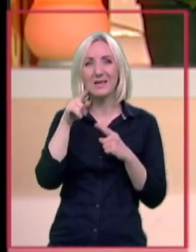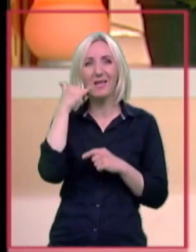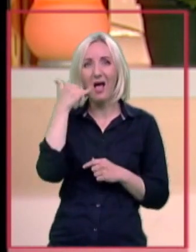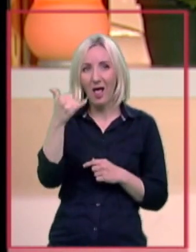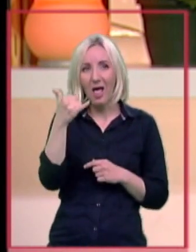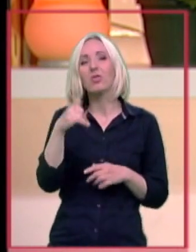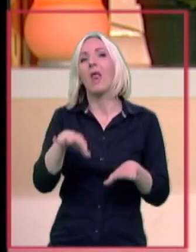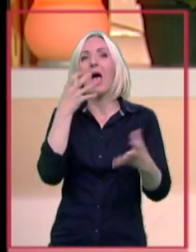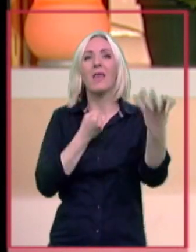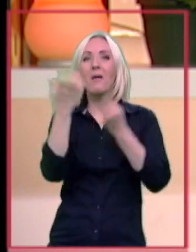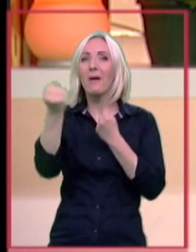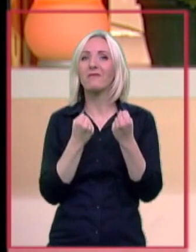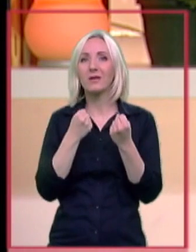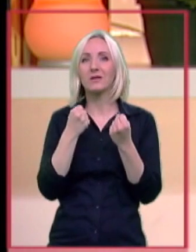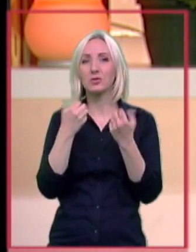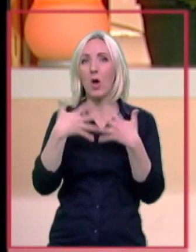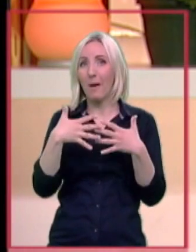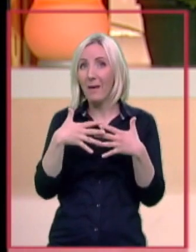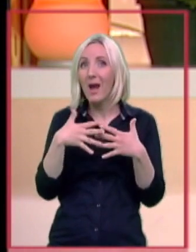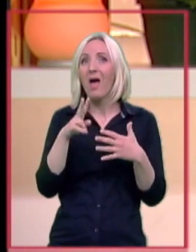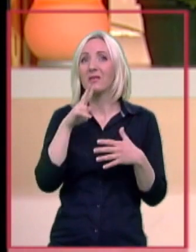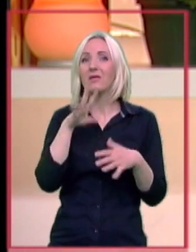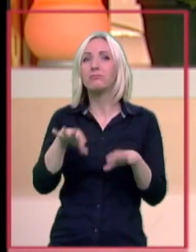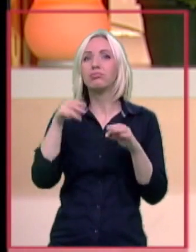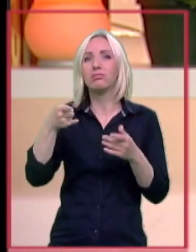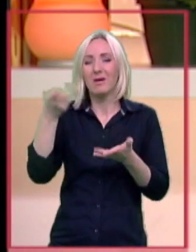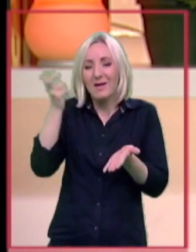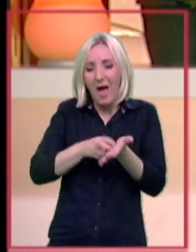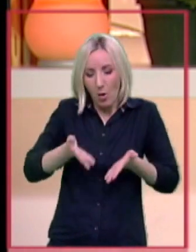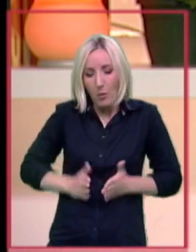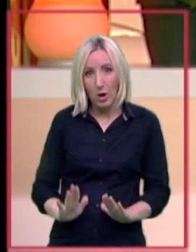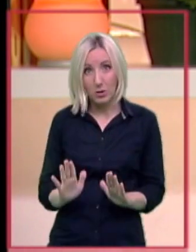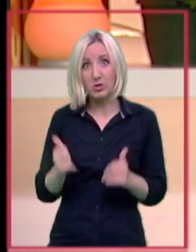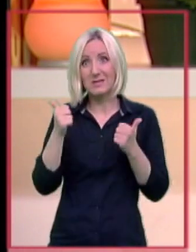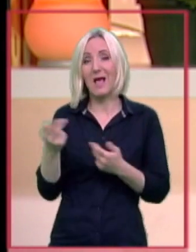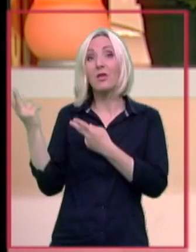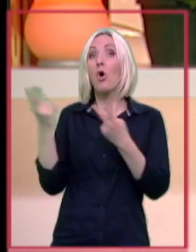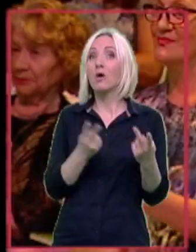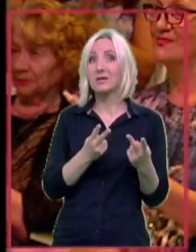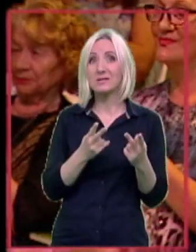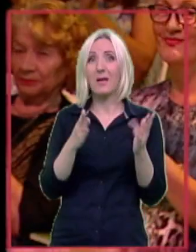već u porodilištu. U gosti nam dolazi Marija Trpković, Oljina i Ivina mama.